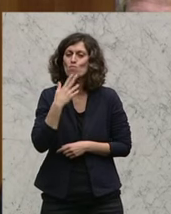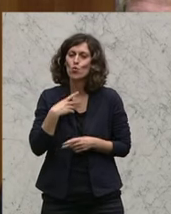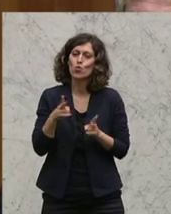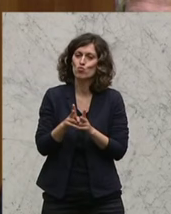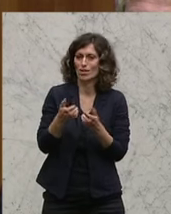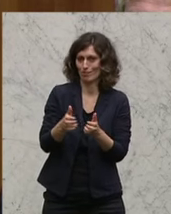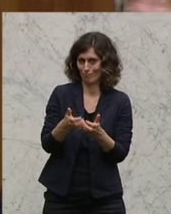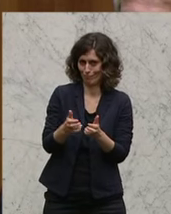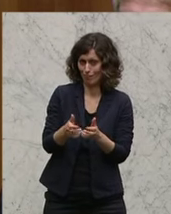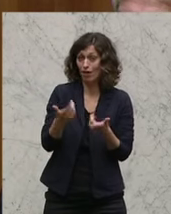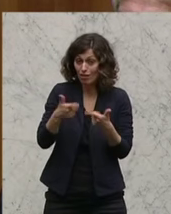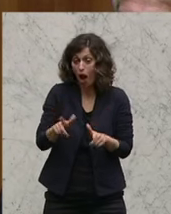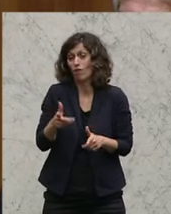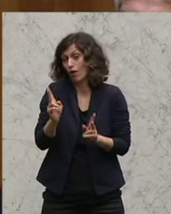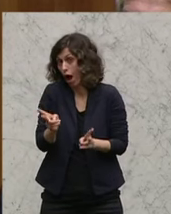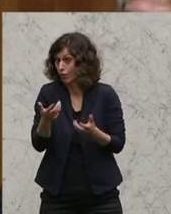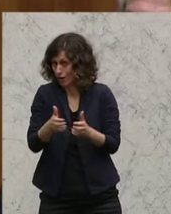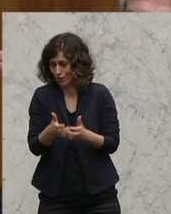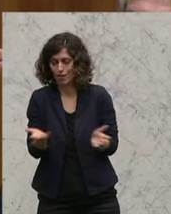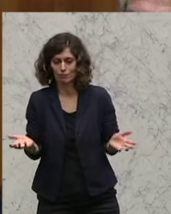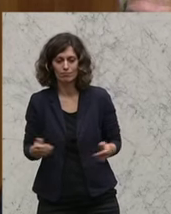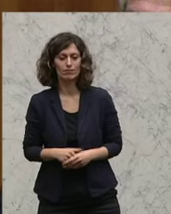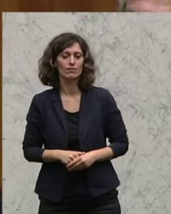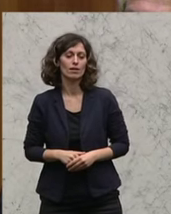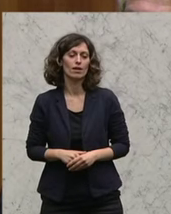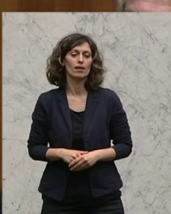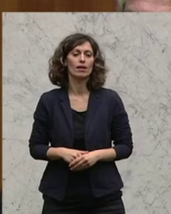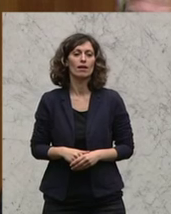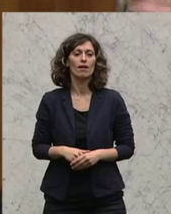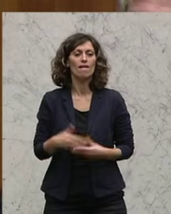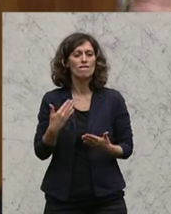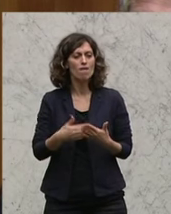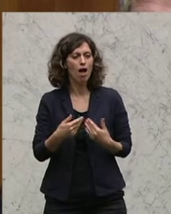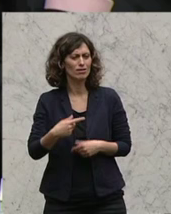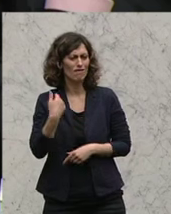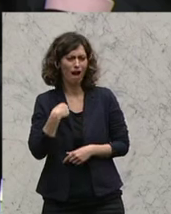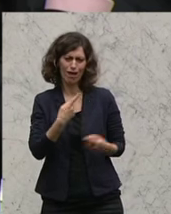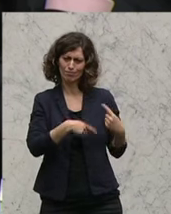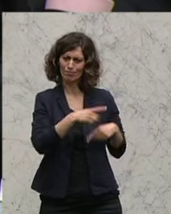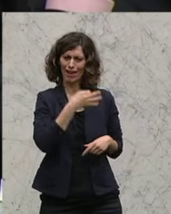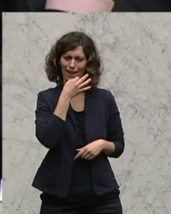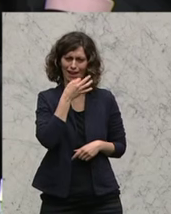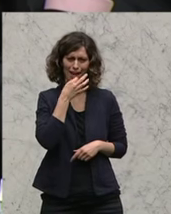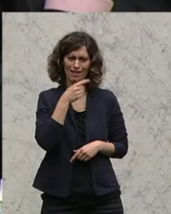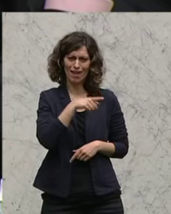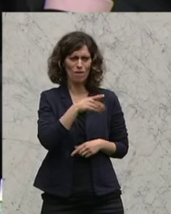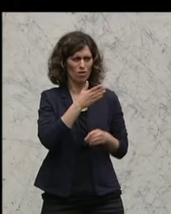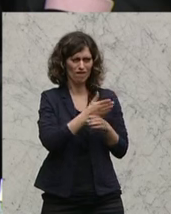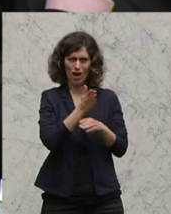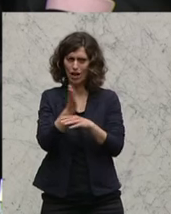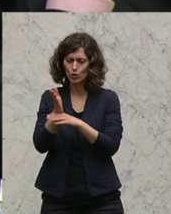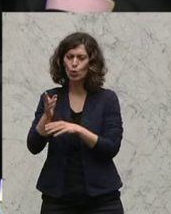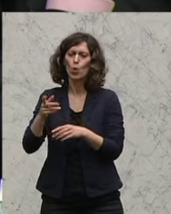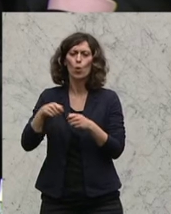darf und kann. Ich nehme das, was also von den einzelnen Rednern der Fraktionen, den